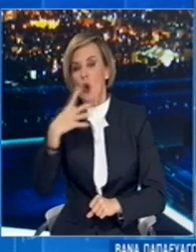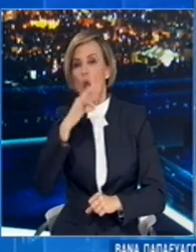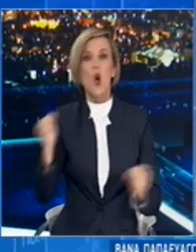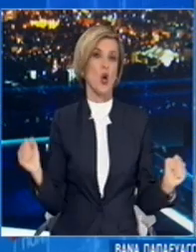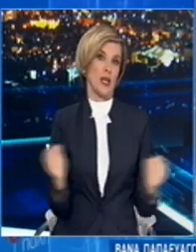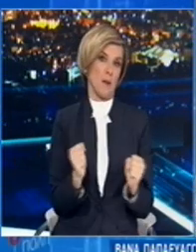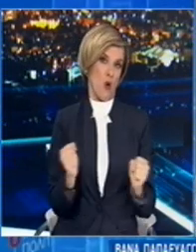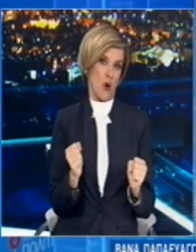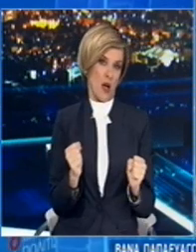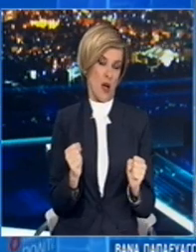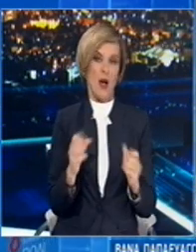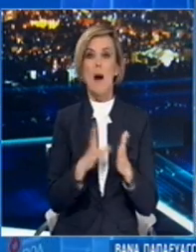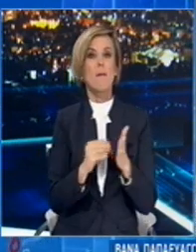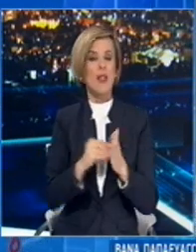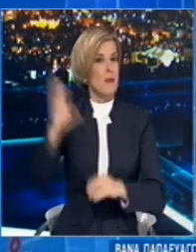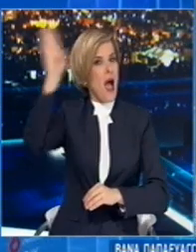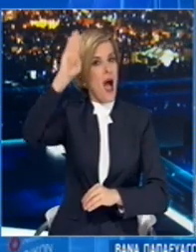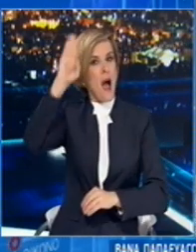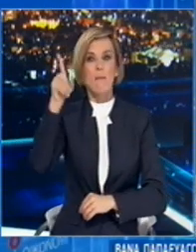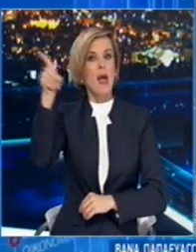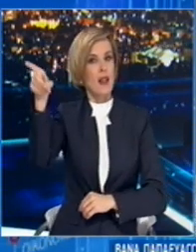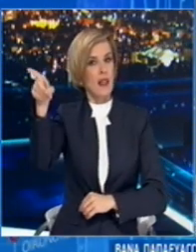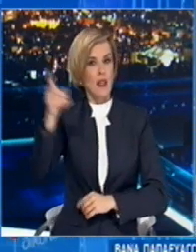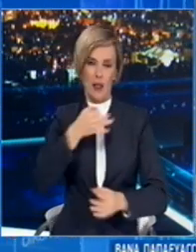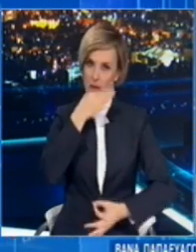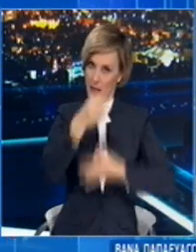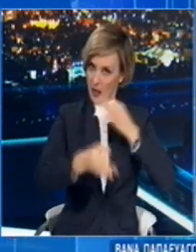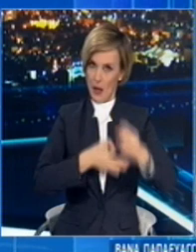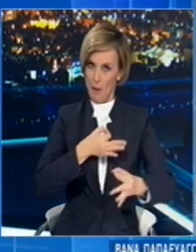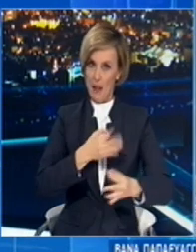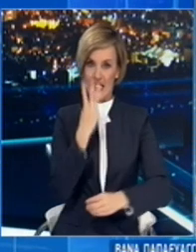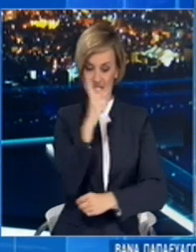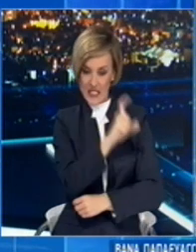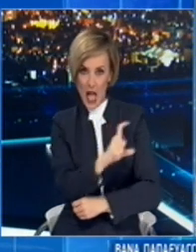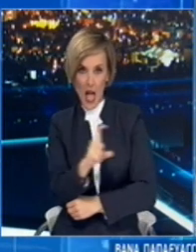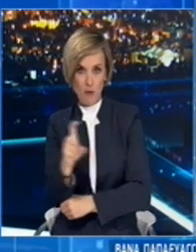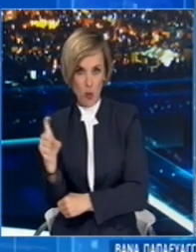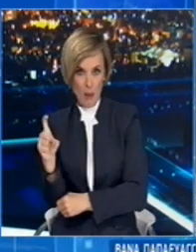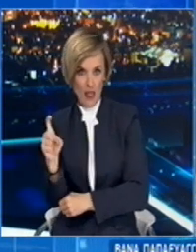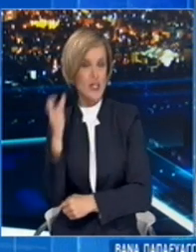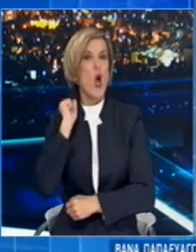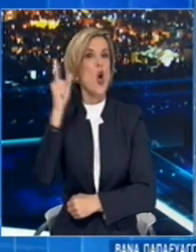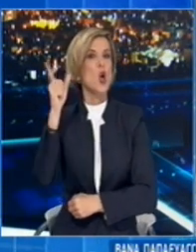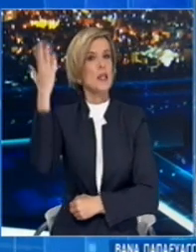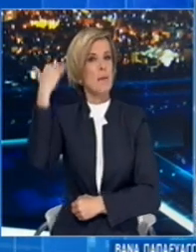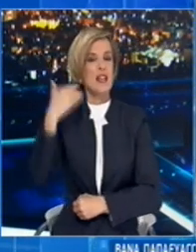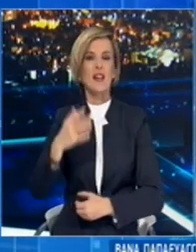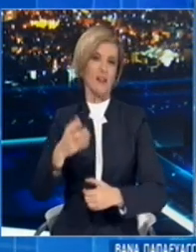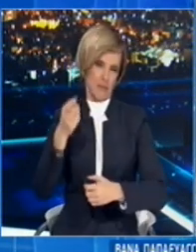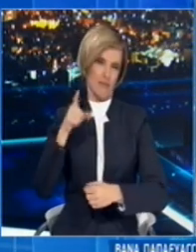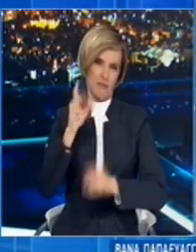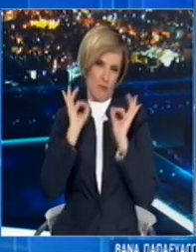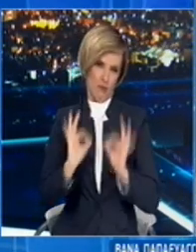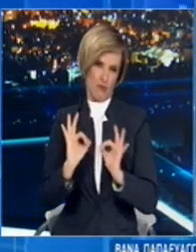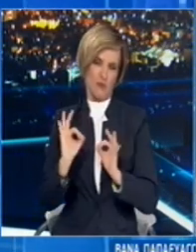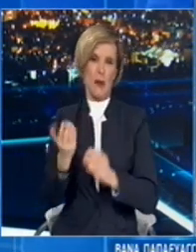που όπως αναφέρει ο διευθυντής του Κέντρου Ελέγχου Λιμόξιων κ. Ρόμπερτ Ρέντφιλ τρεις εβδομάδες μετά την γιορτή των ευχαριστειών που αποτελεί για αυτούς